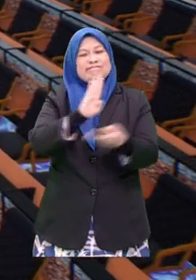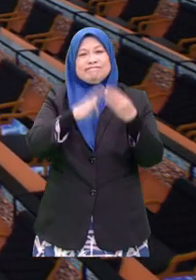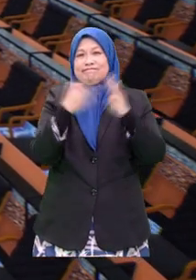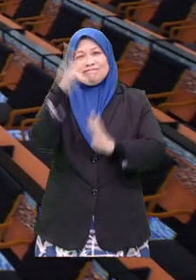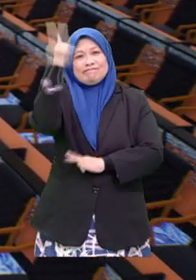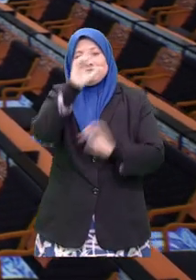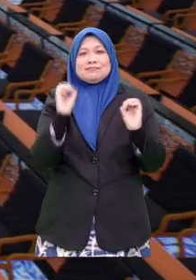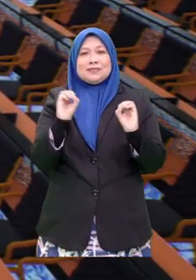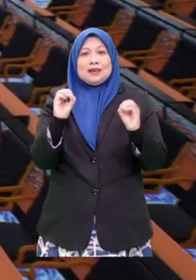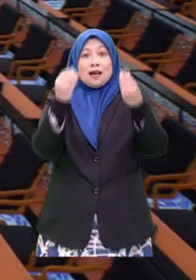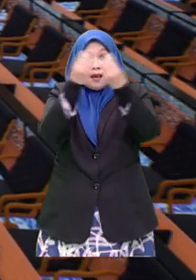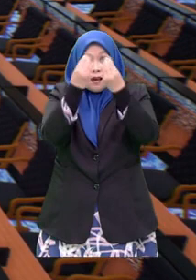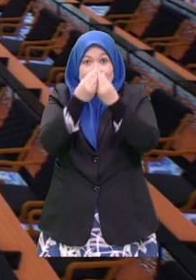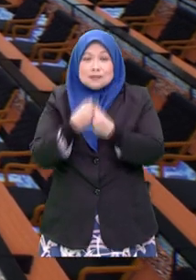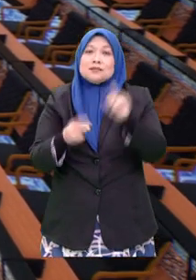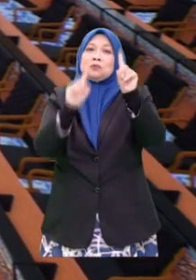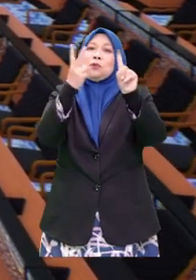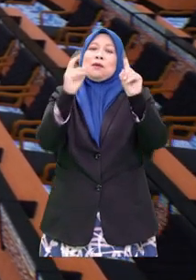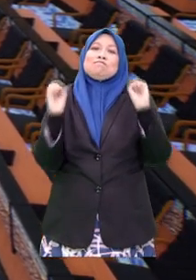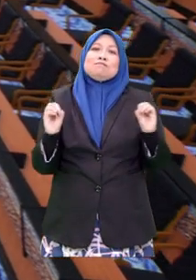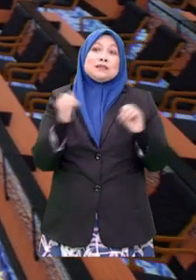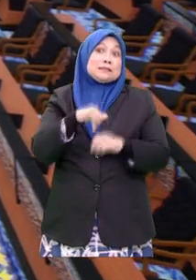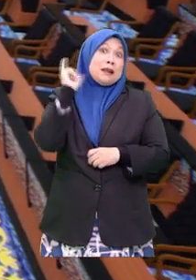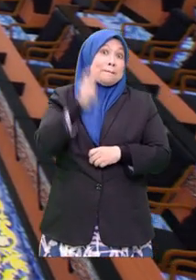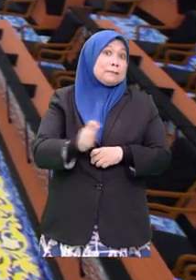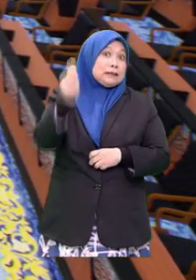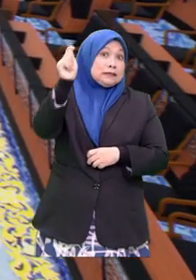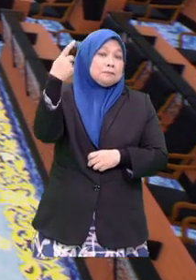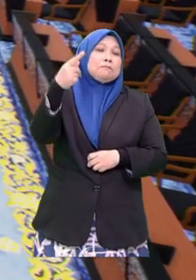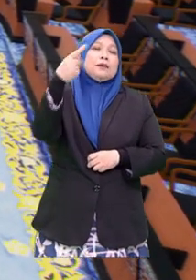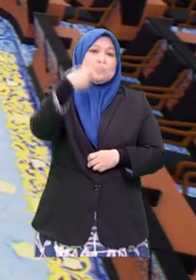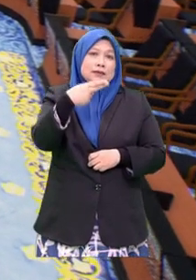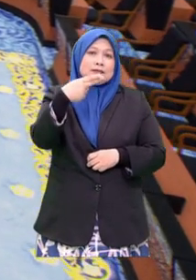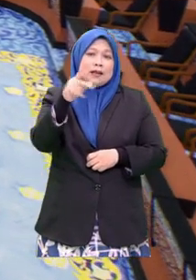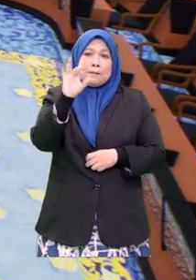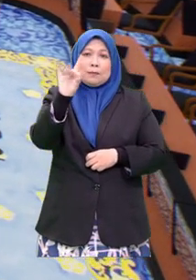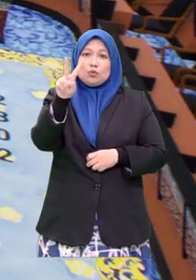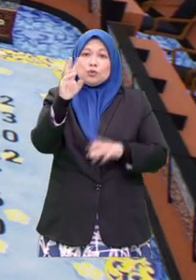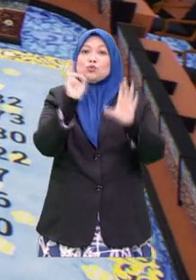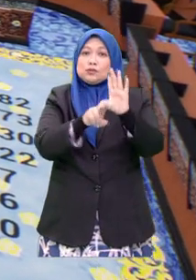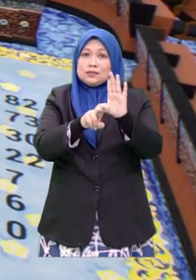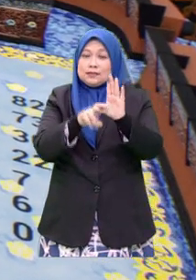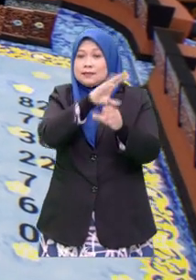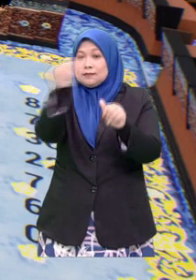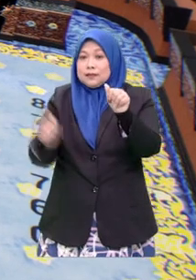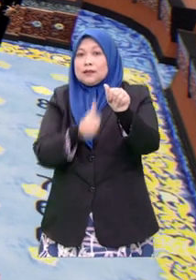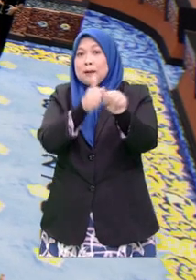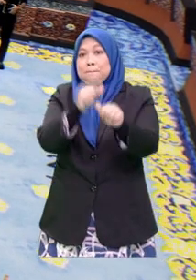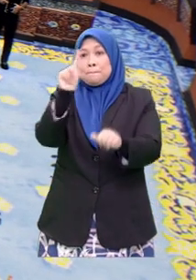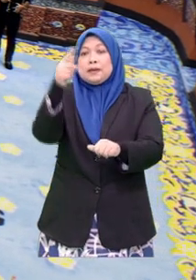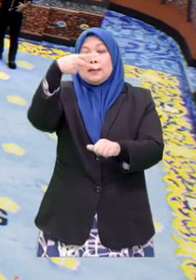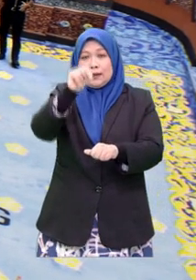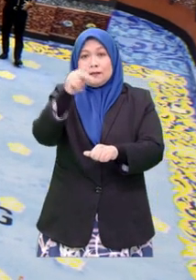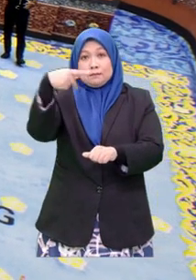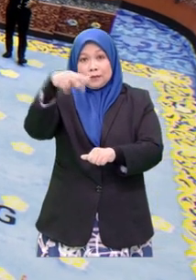membentuk kerajaan. Angka 112. Yang tertinggi semalam adalah Pakatan Harapan, 82 kerusi. Diekori oleh